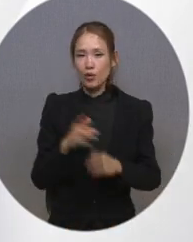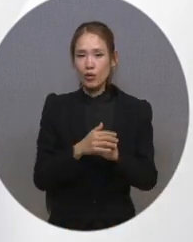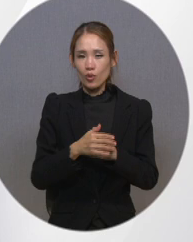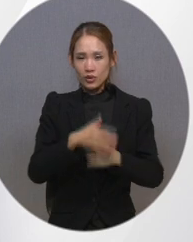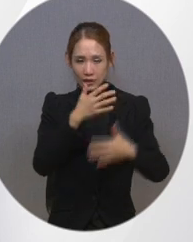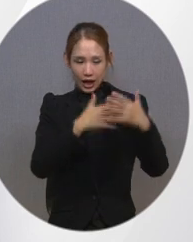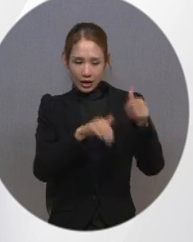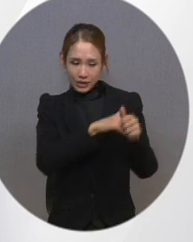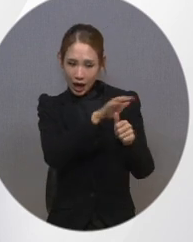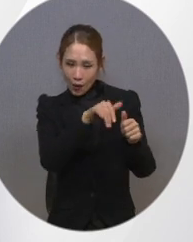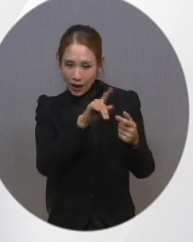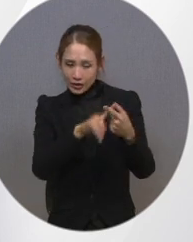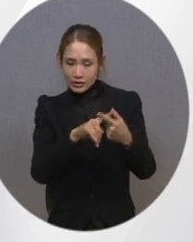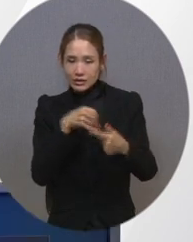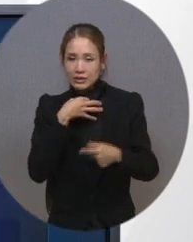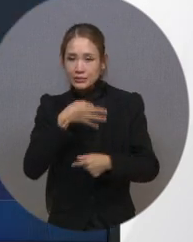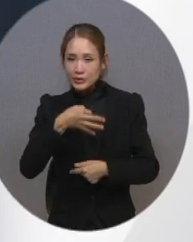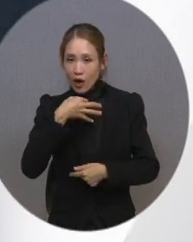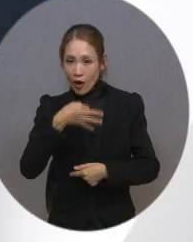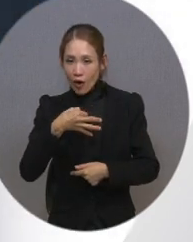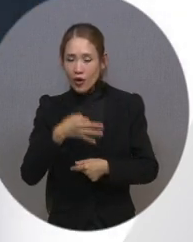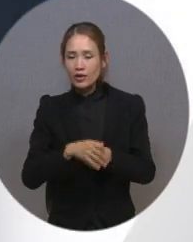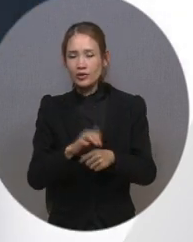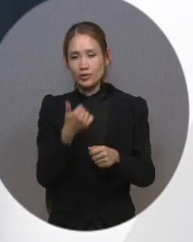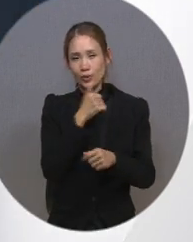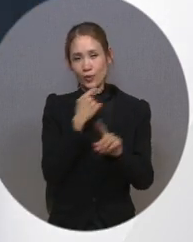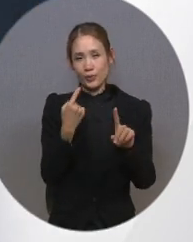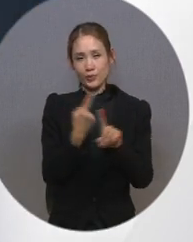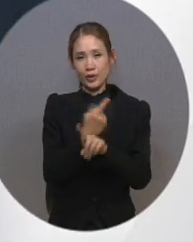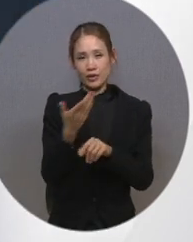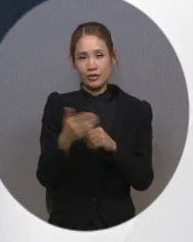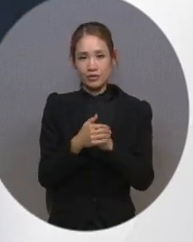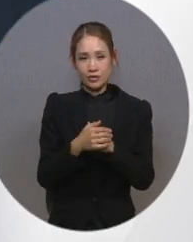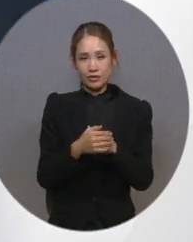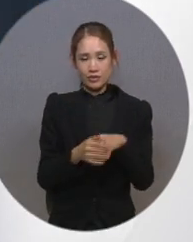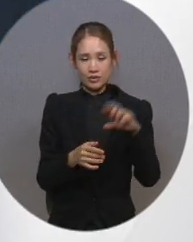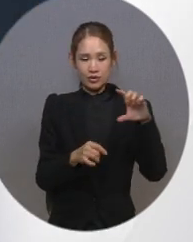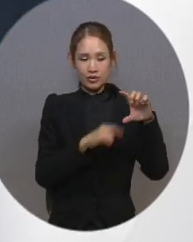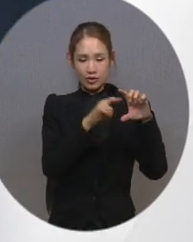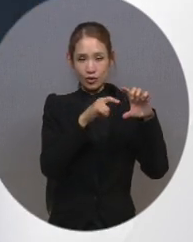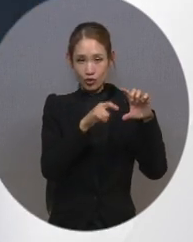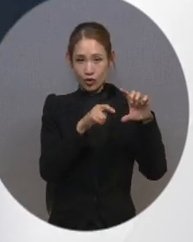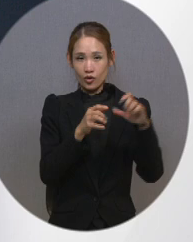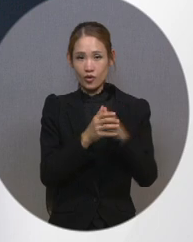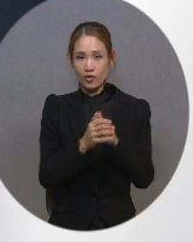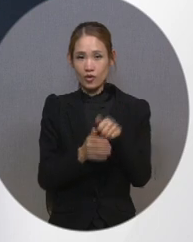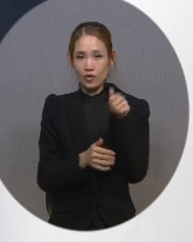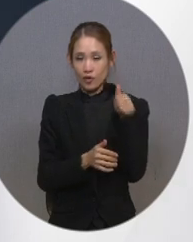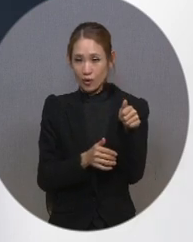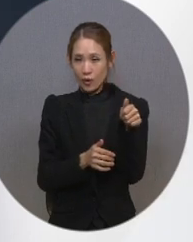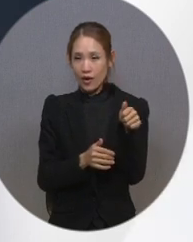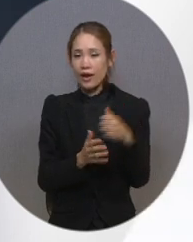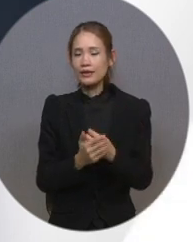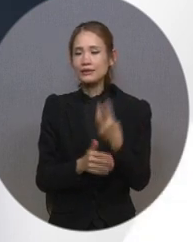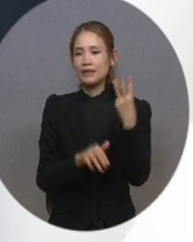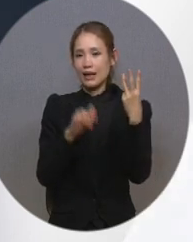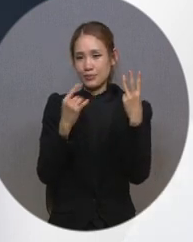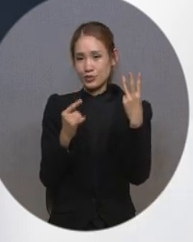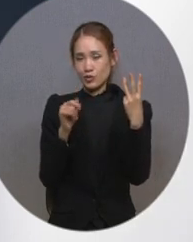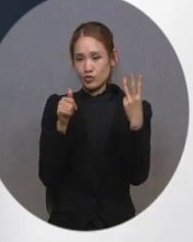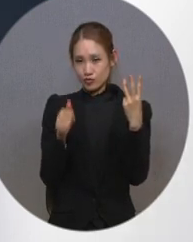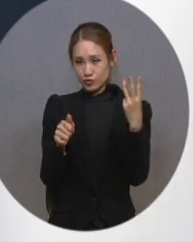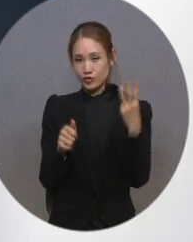해설해주는 방송인데요. 설정 방법은 리모컨 중앙 육각형 모양의 전용 메뉴 버튼을 3초가량 눌러